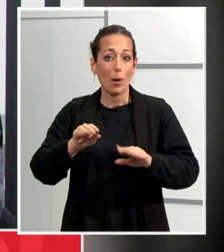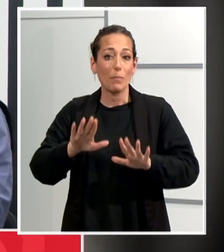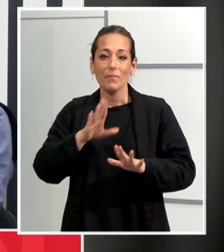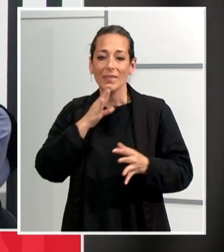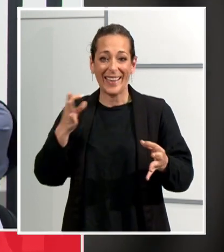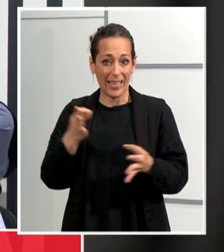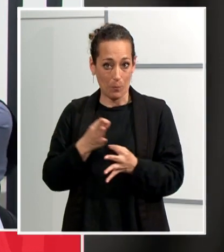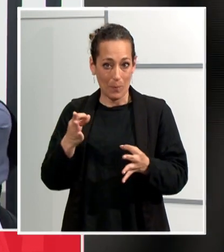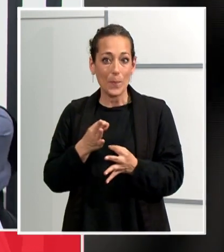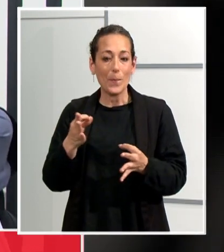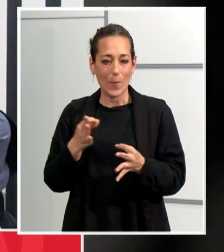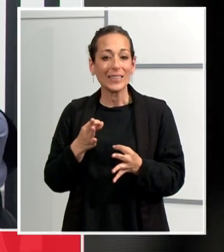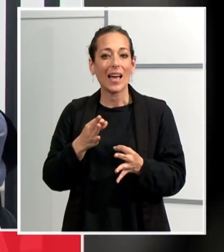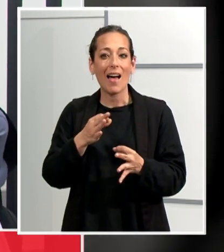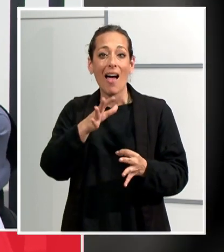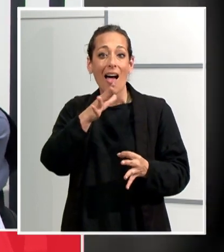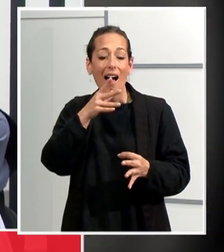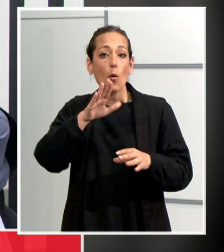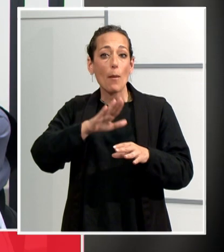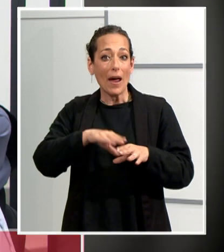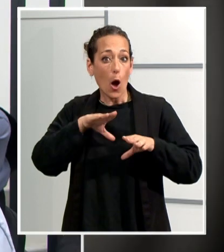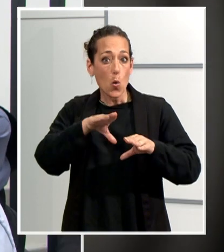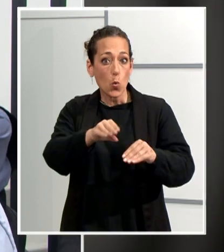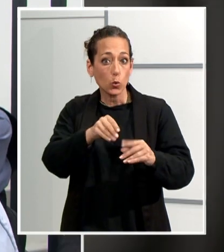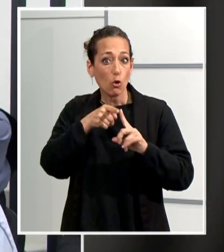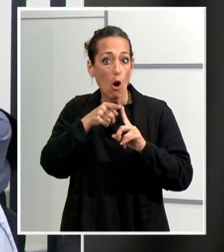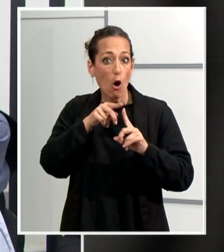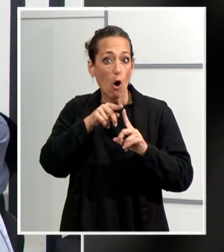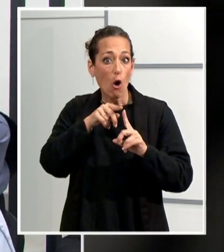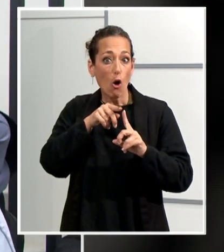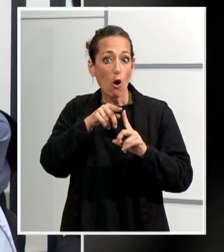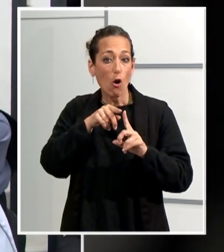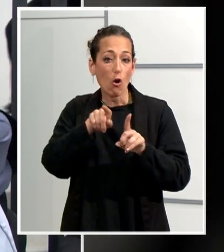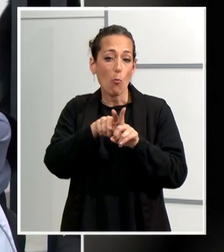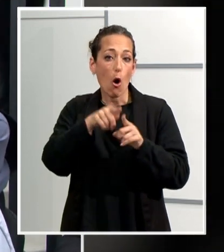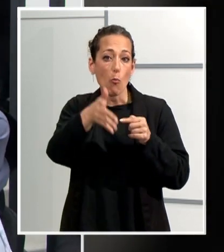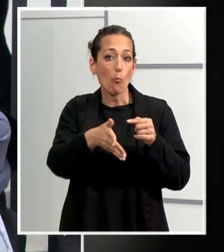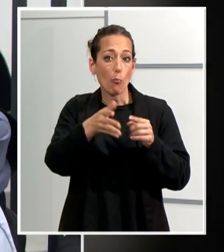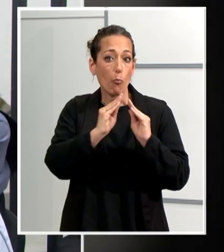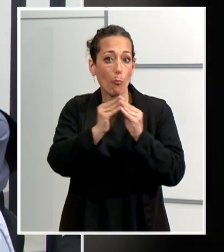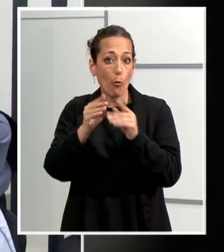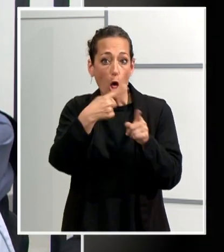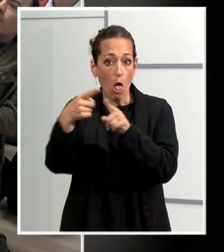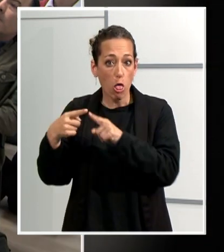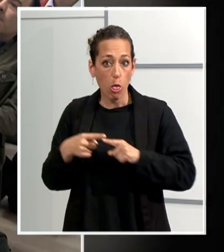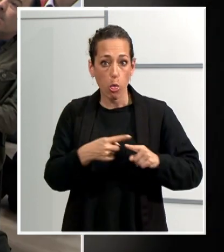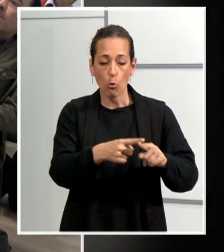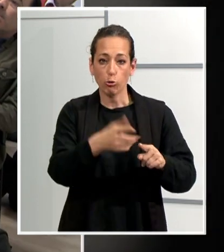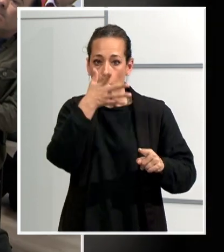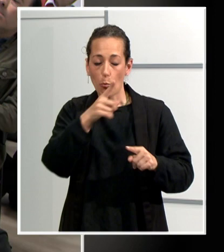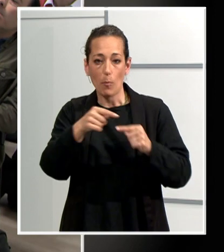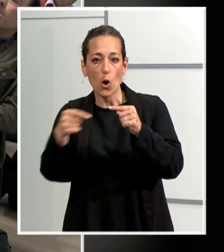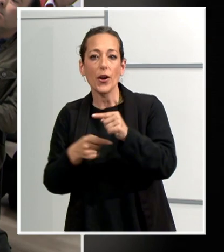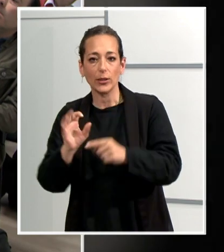'aigua que fem servir pels productes, però dintre de la resta de processos estem intentant reduir el consum al màxim. Tot i la